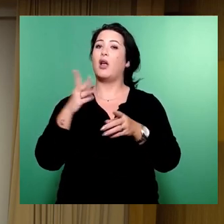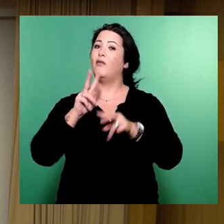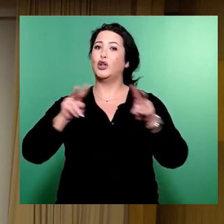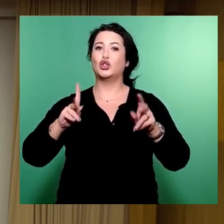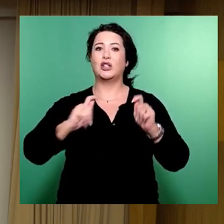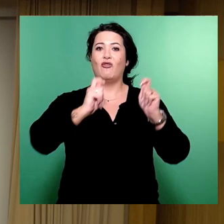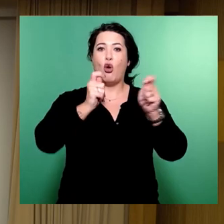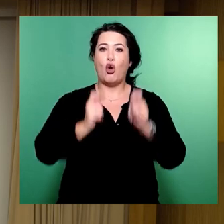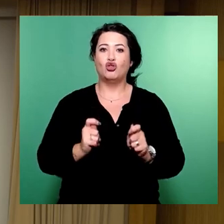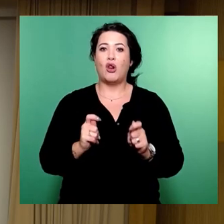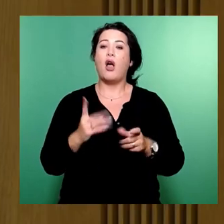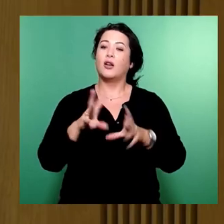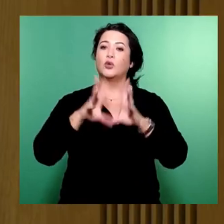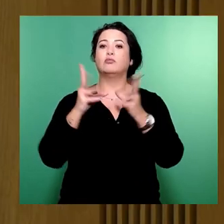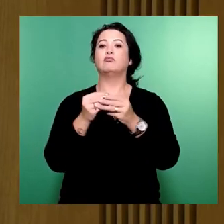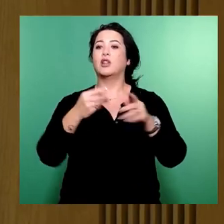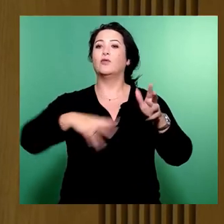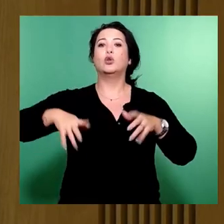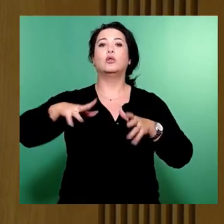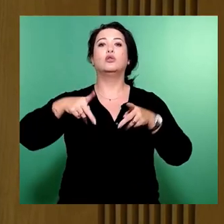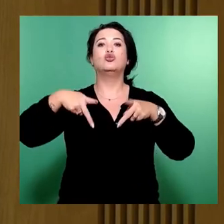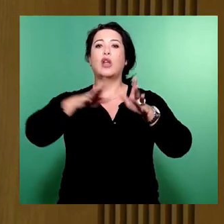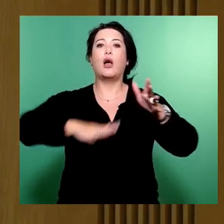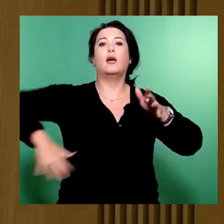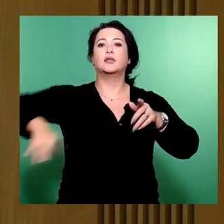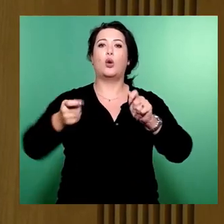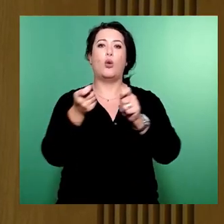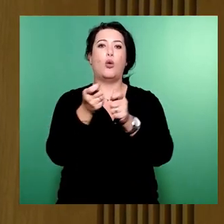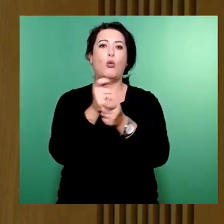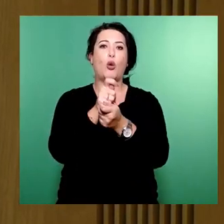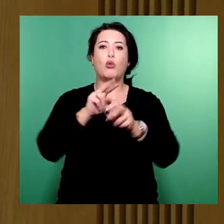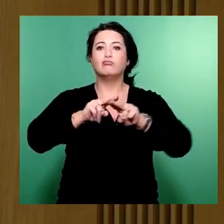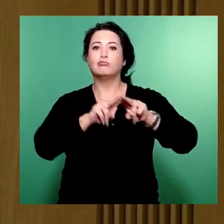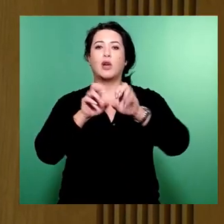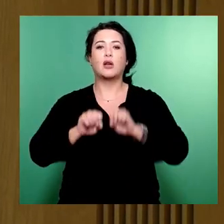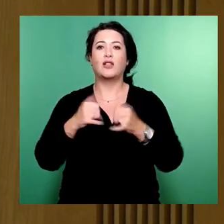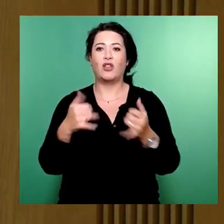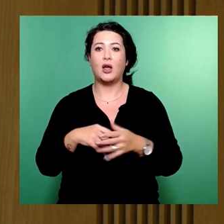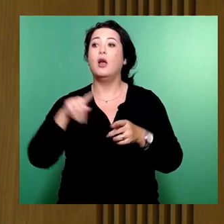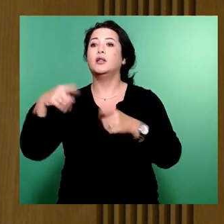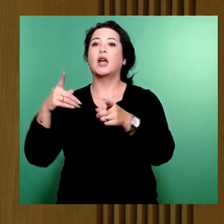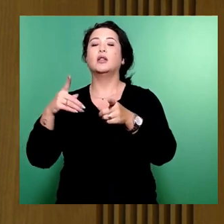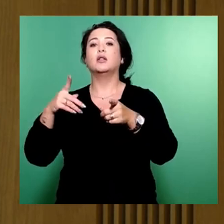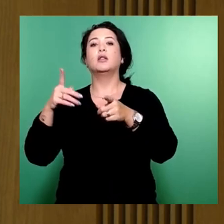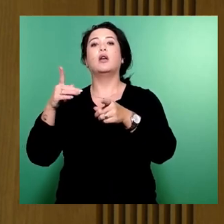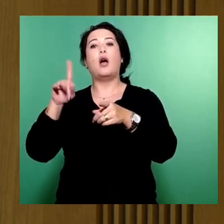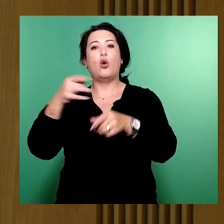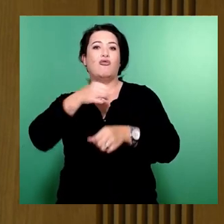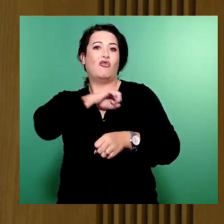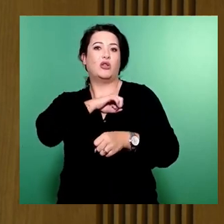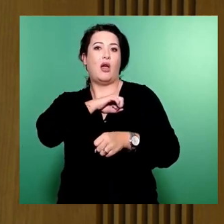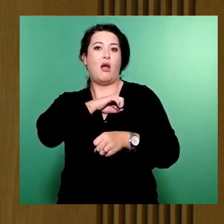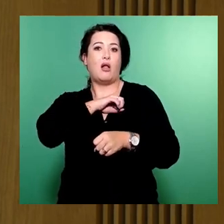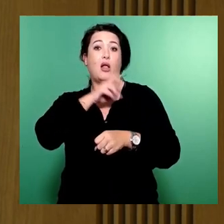Änderungen im gesamtständischen Straßenraum, die laut Geschäftsleitung erst dann einen finanziellen Vorteil für die DVB brächten, wenn sie alle gemeinsam